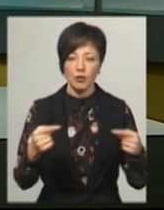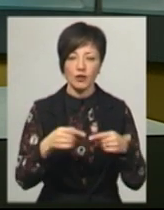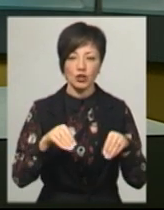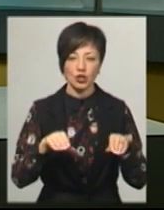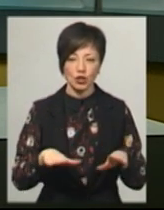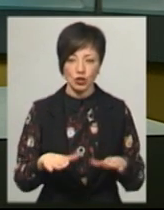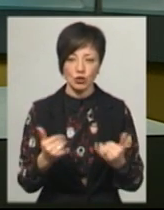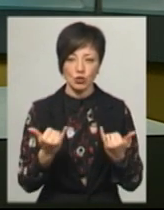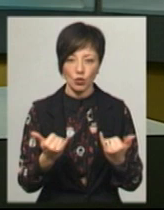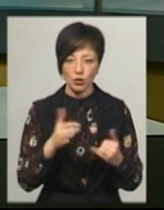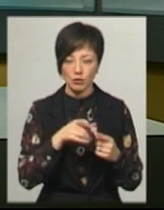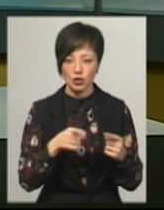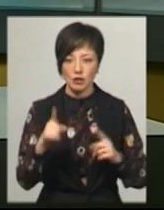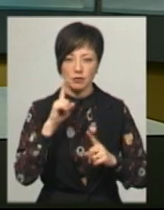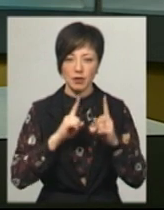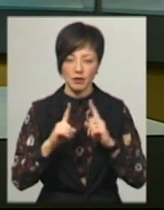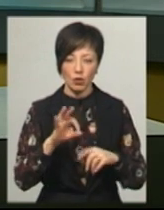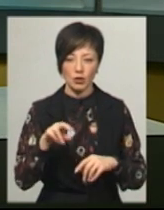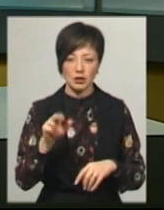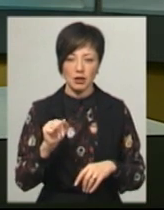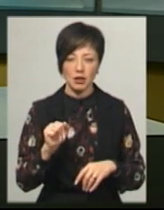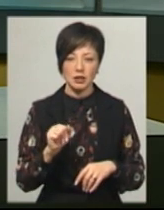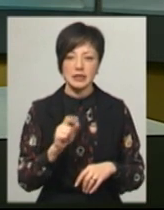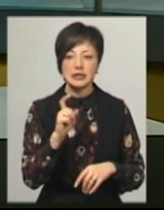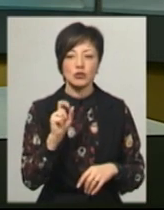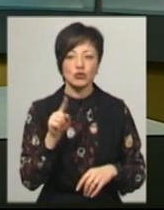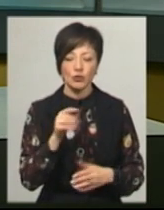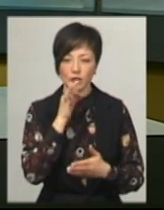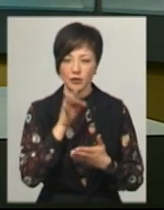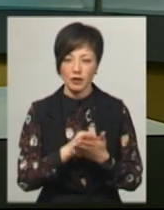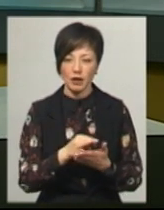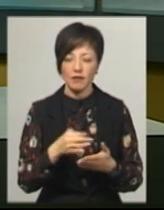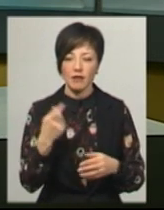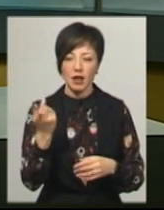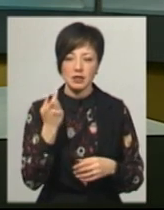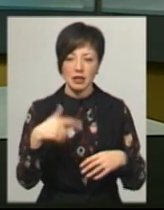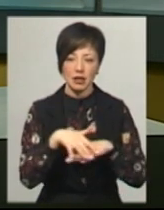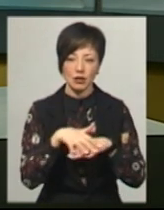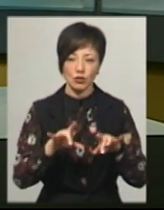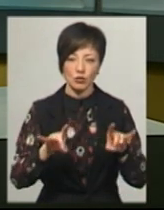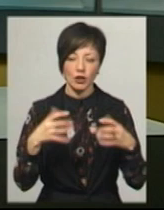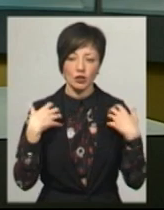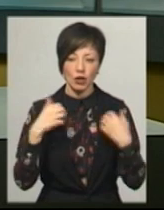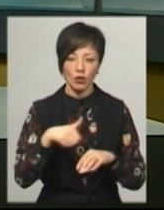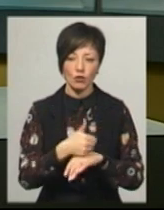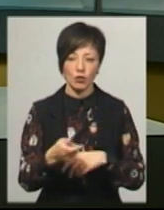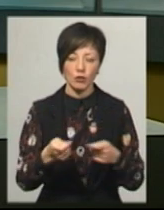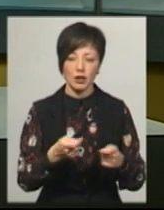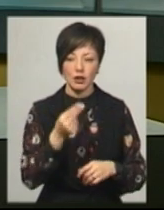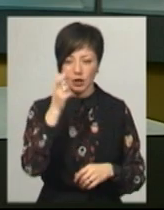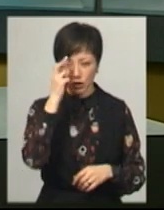рішення ухвалили сьогодні під час брифінгу «Вода». За що саме відповідають власники ринків, розповів начальник Головного управління